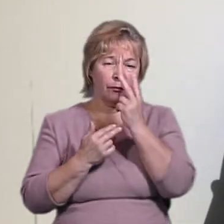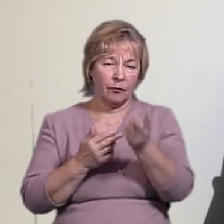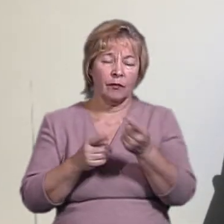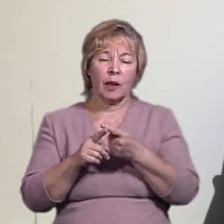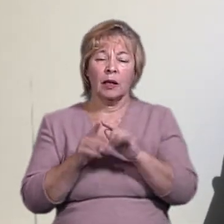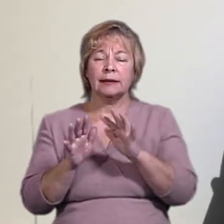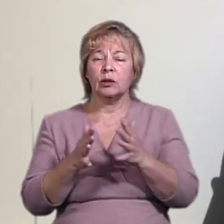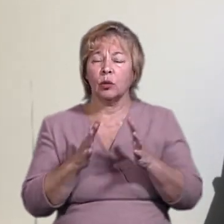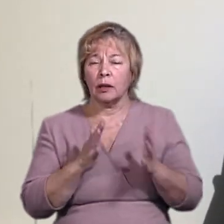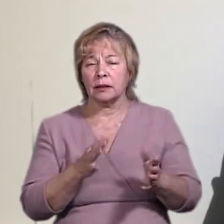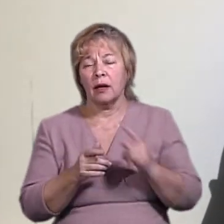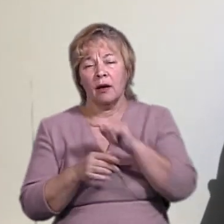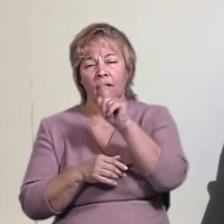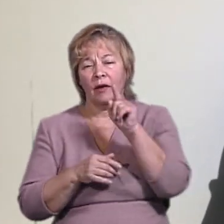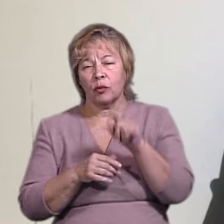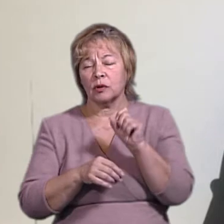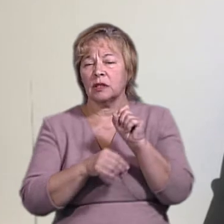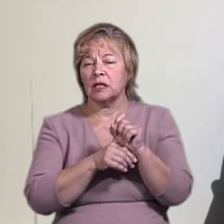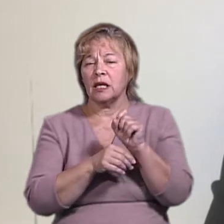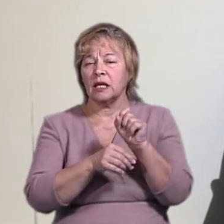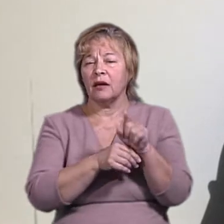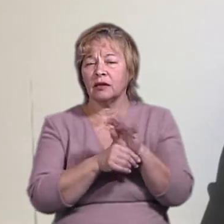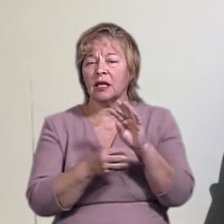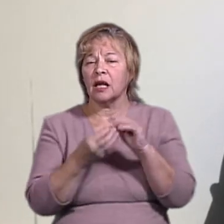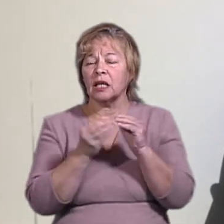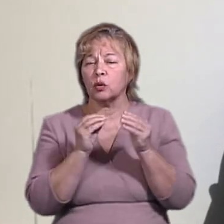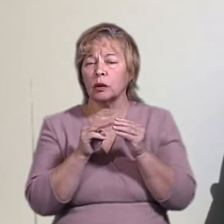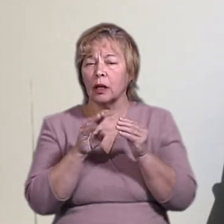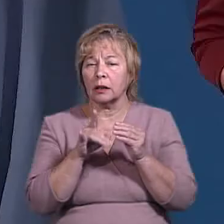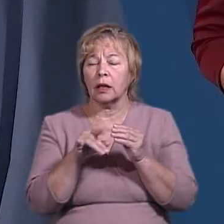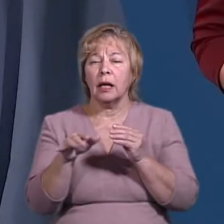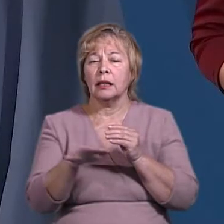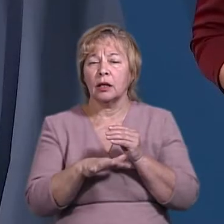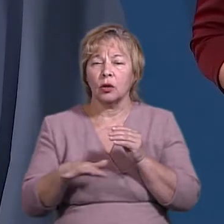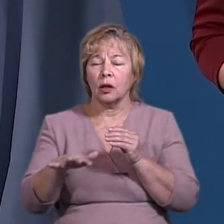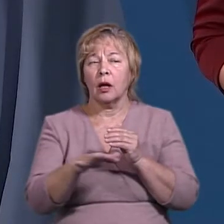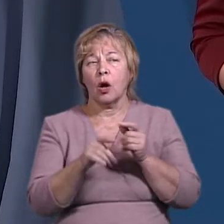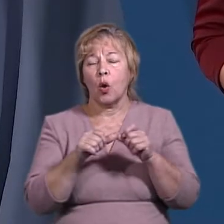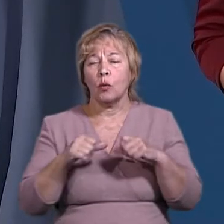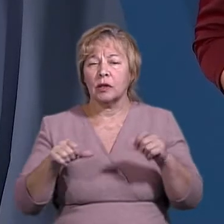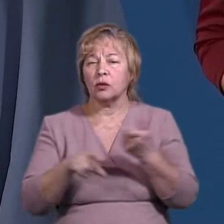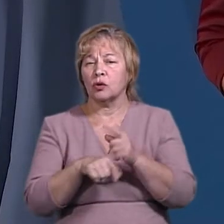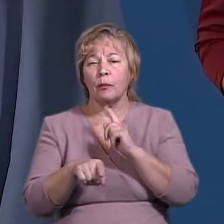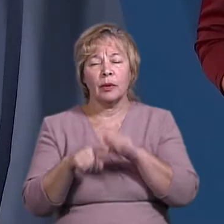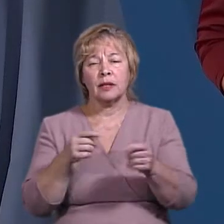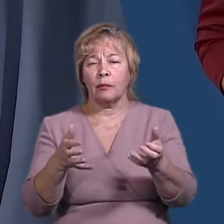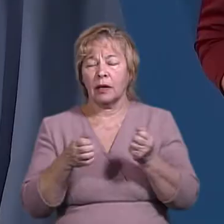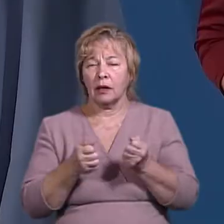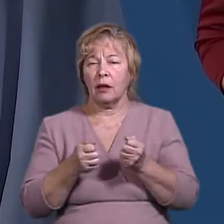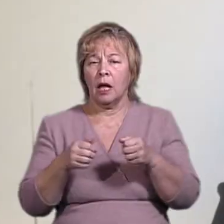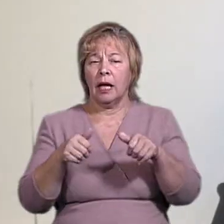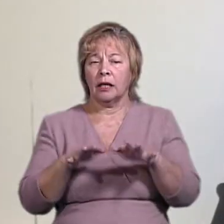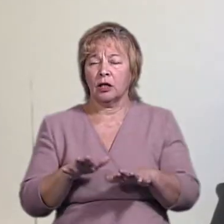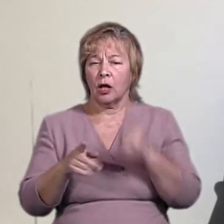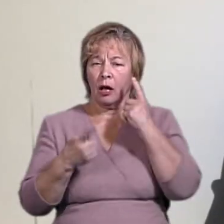ситуація. Питанням невизнані-невизнані результатів. Територіальна міська виборча комісія дуже швидко прийняла рішення про